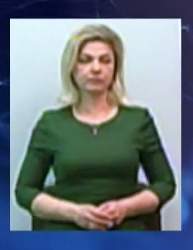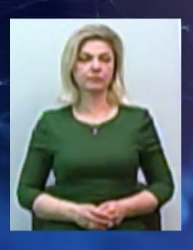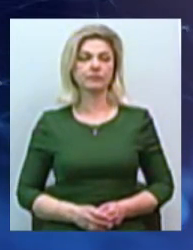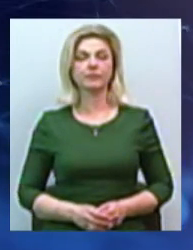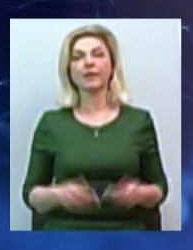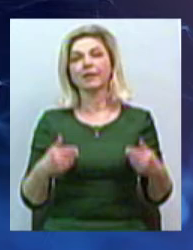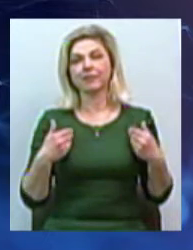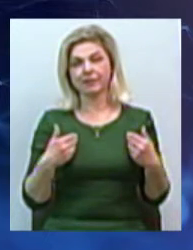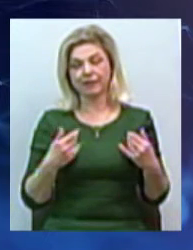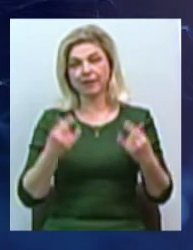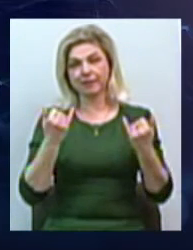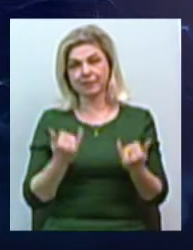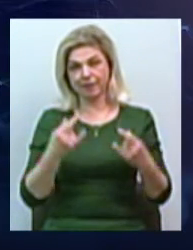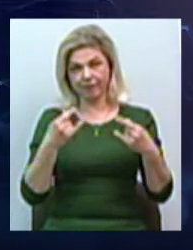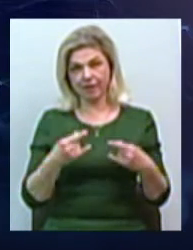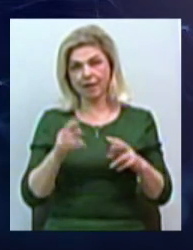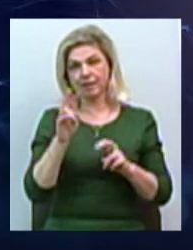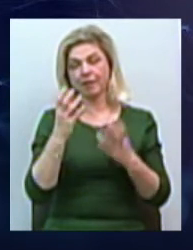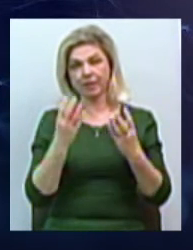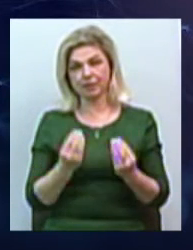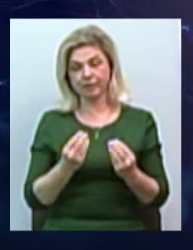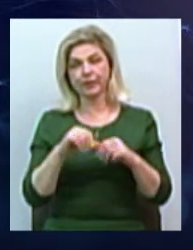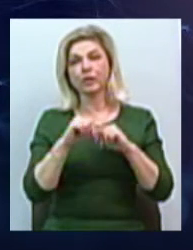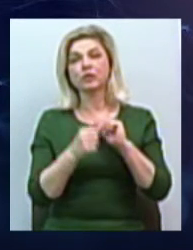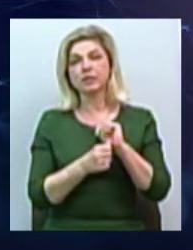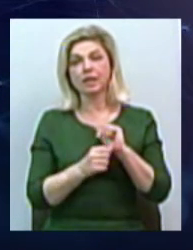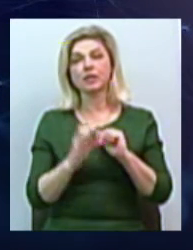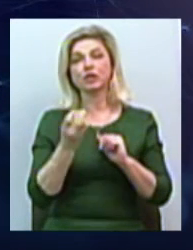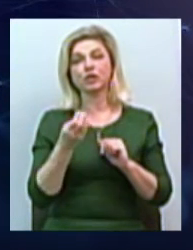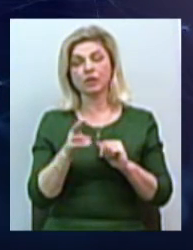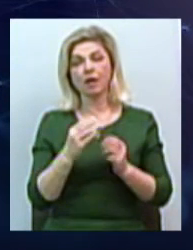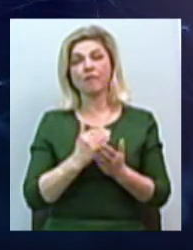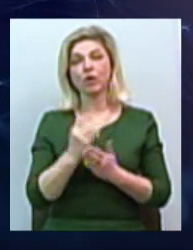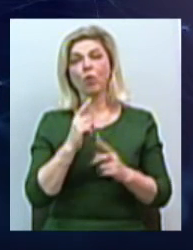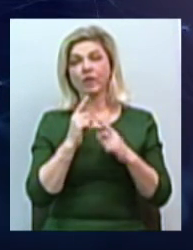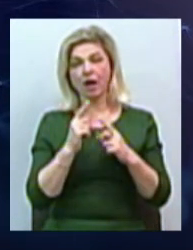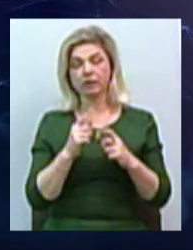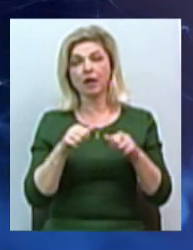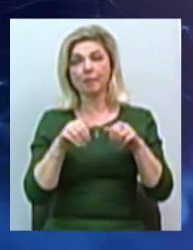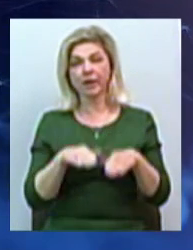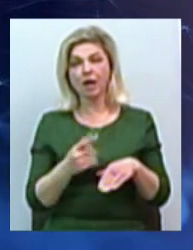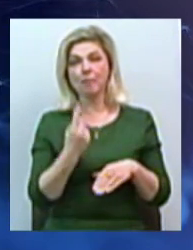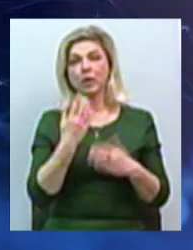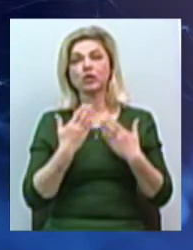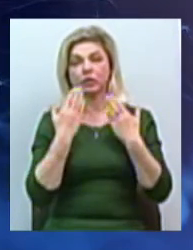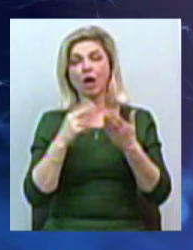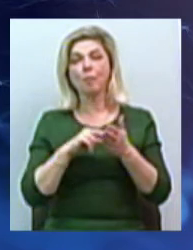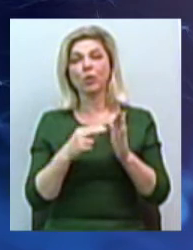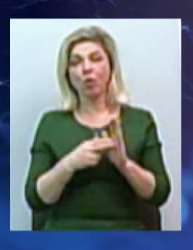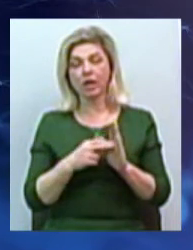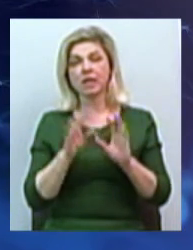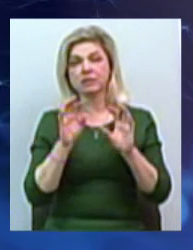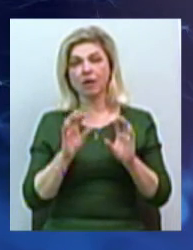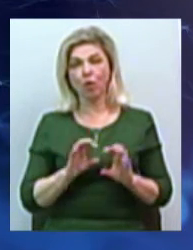Вітаю в прямому ефірі тема дня. 16 січня Верховна Рада України прийняла в першому читанні проєкт закону про державне